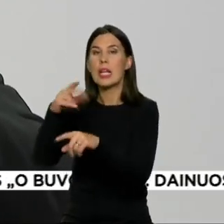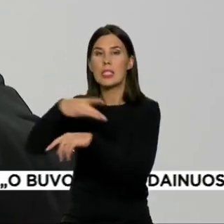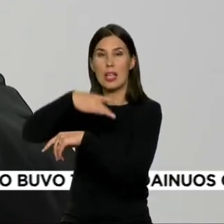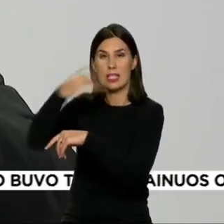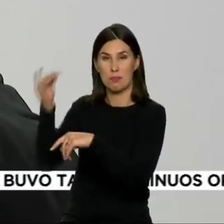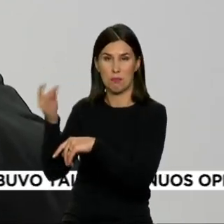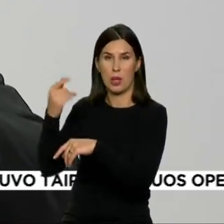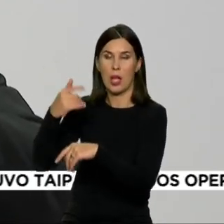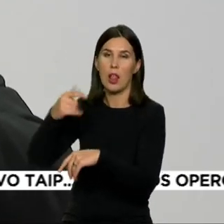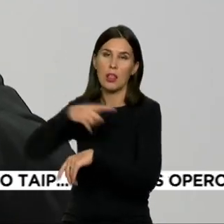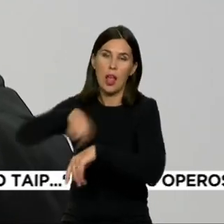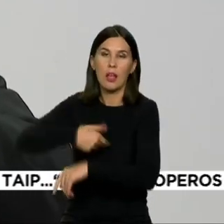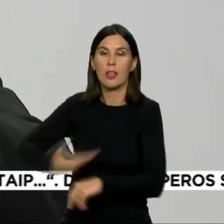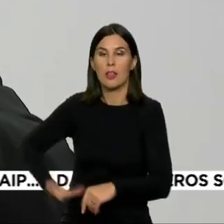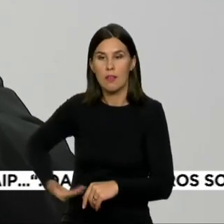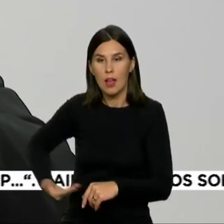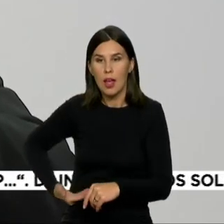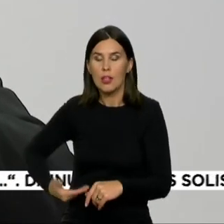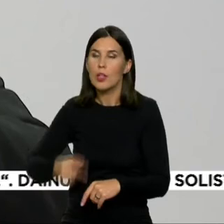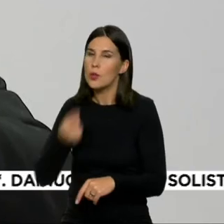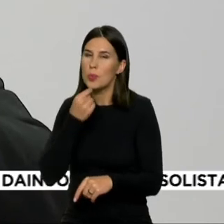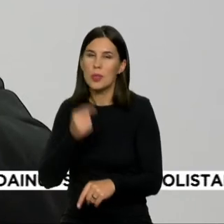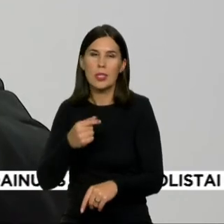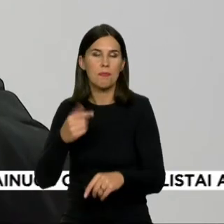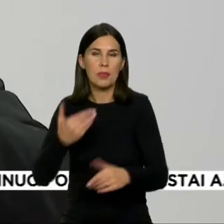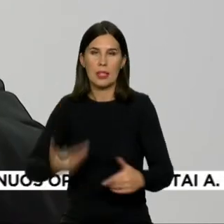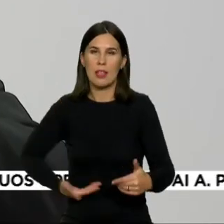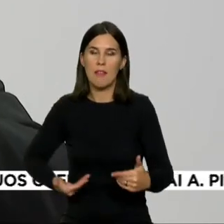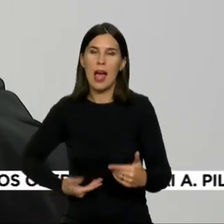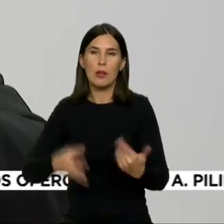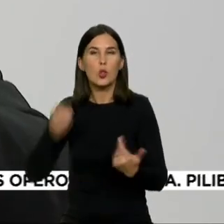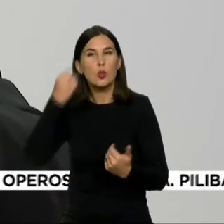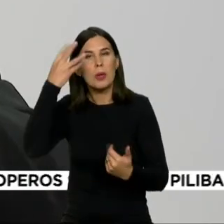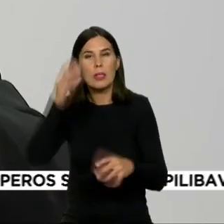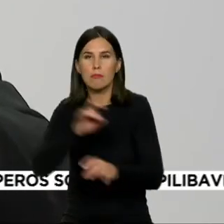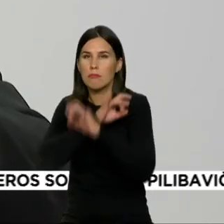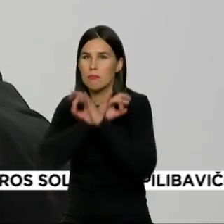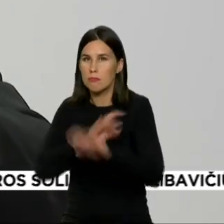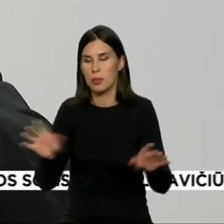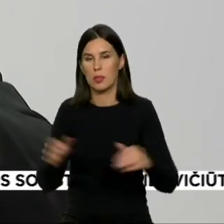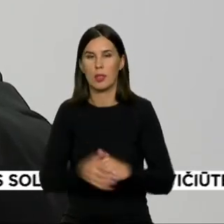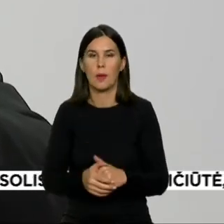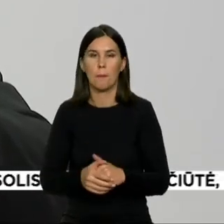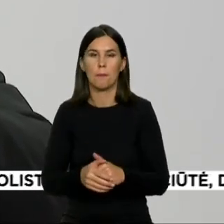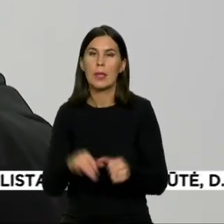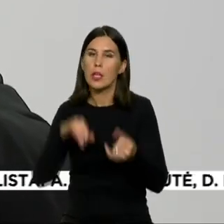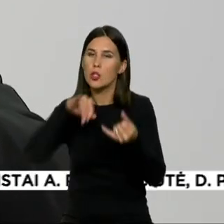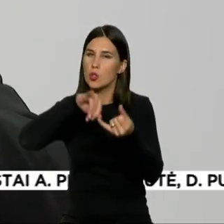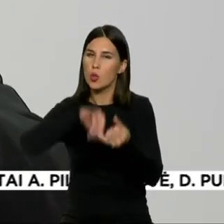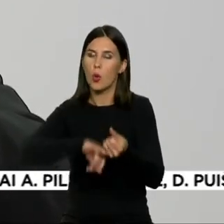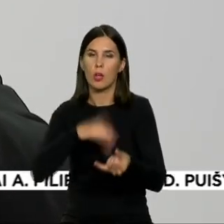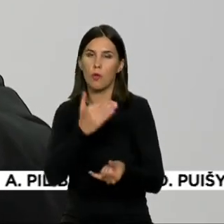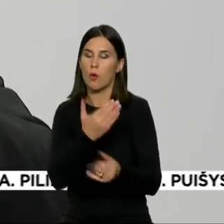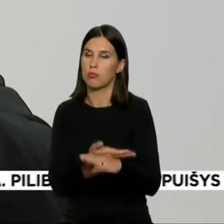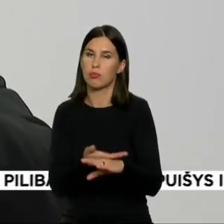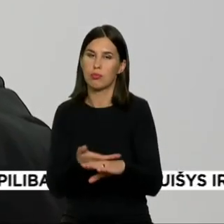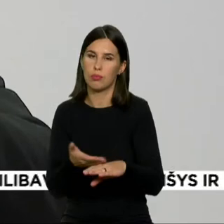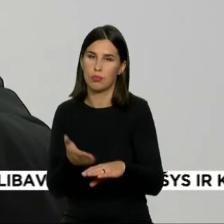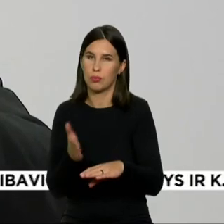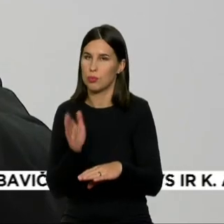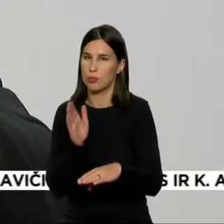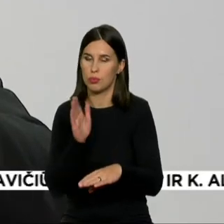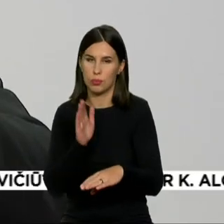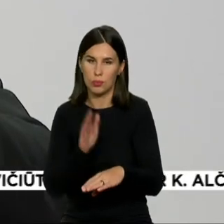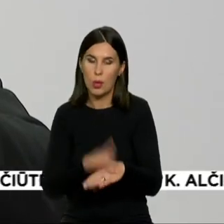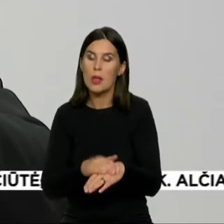kažkas iš mūsų pranašesnis, bet mūsų interpretacijos skiriasi. Istorija – sudėtingas dalykas. Visa tai, kas vyksta, turi ideologinį pagrindą,